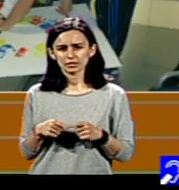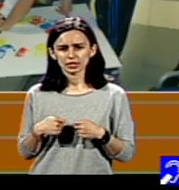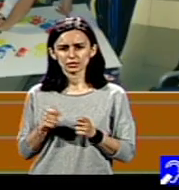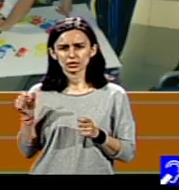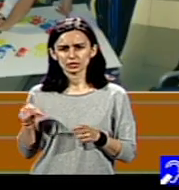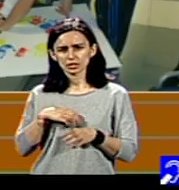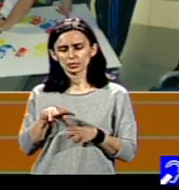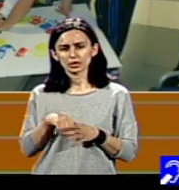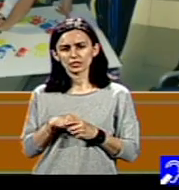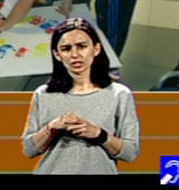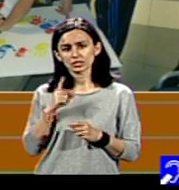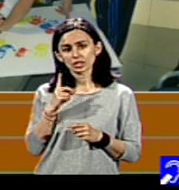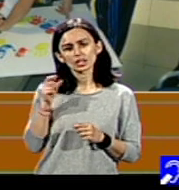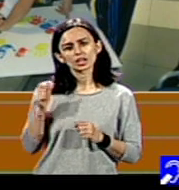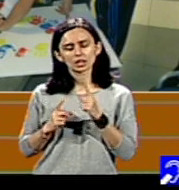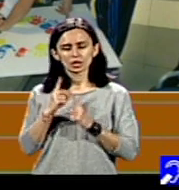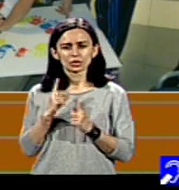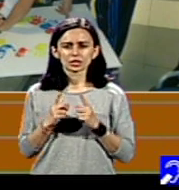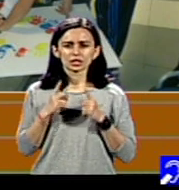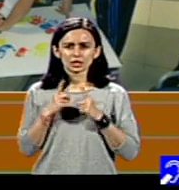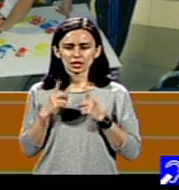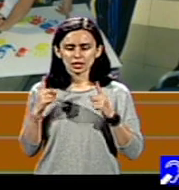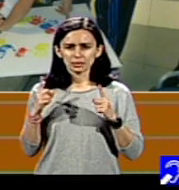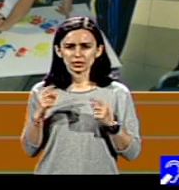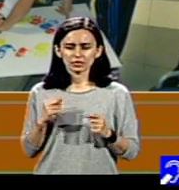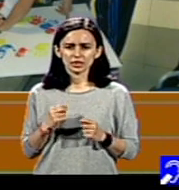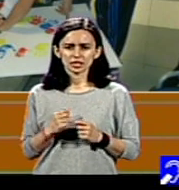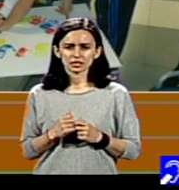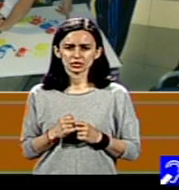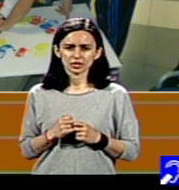cardidaticii n-au fost, nu o să zic,